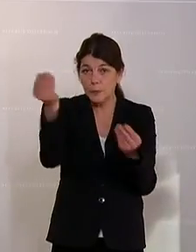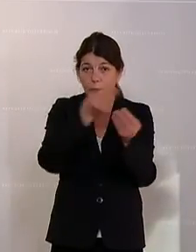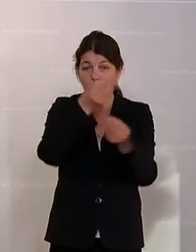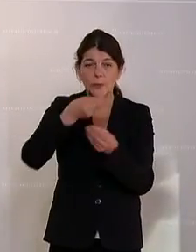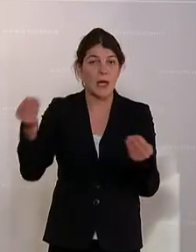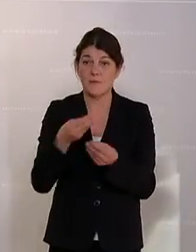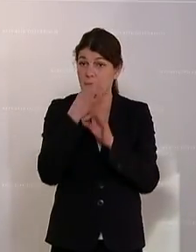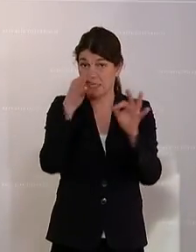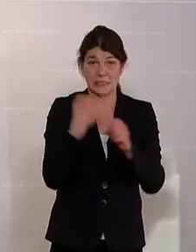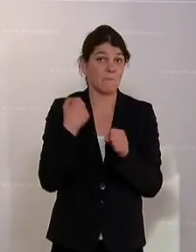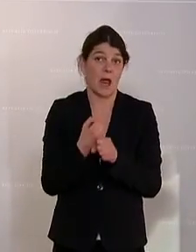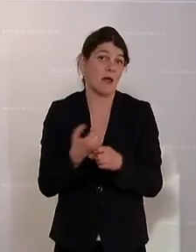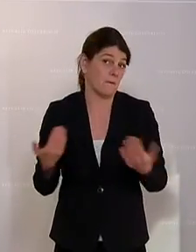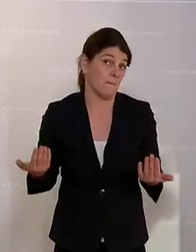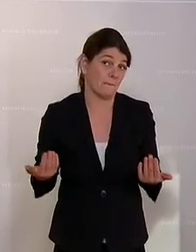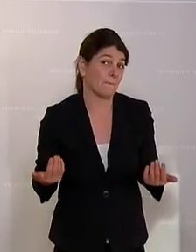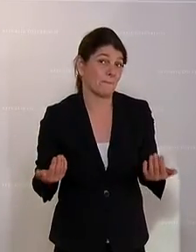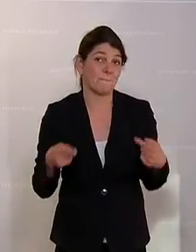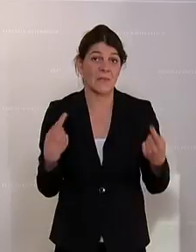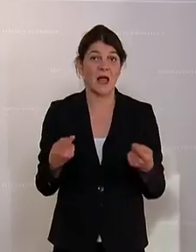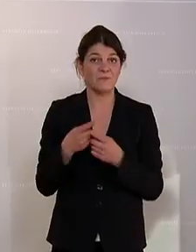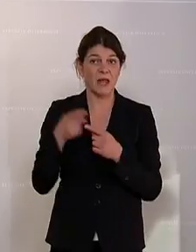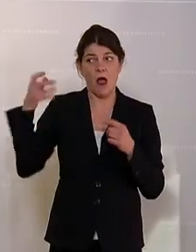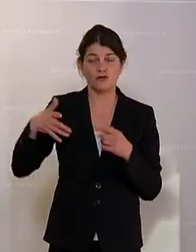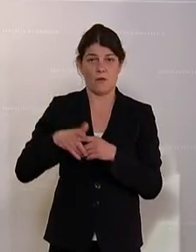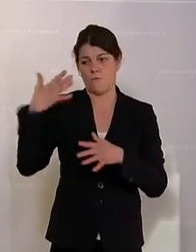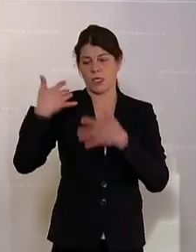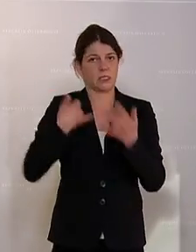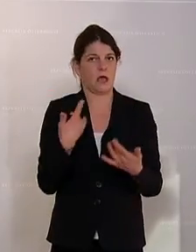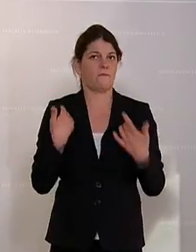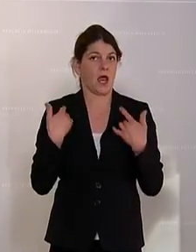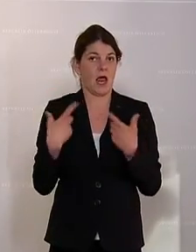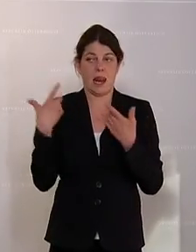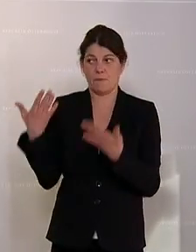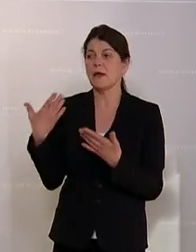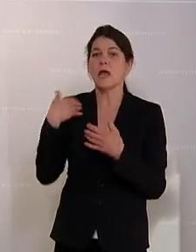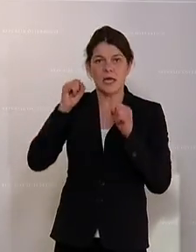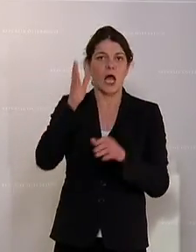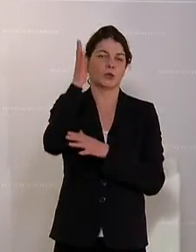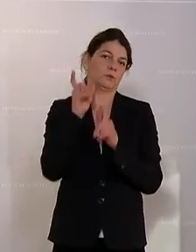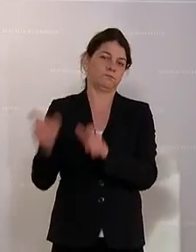synchronisieren und so möglichst Anschläge, wie wir sie letztes Jahr erleben müssen, verhindern können. Dankeschön.